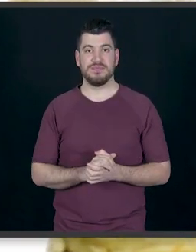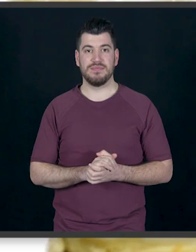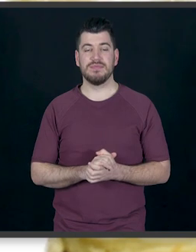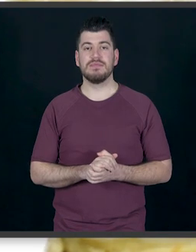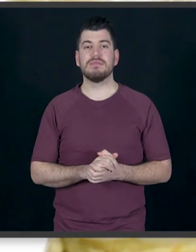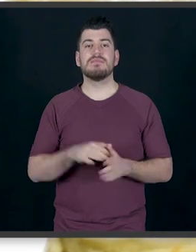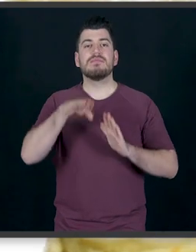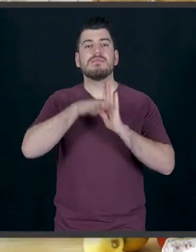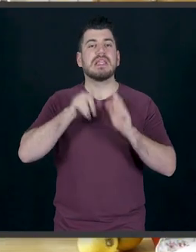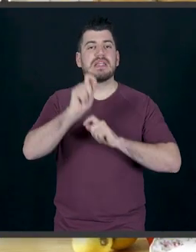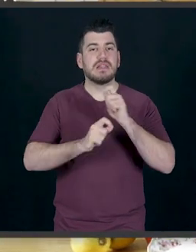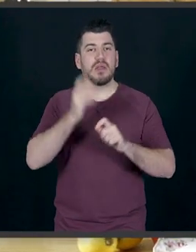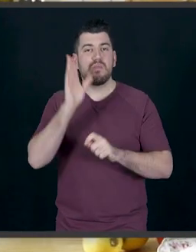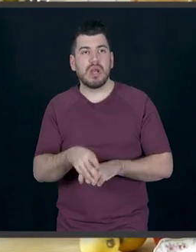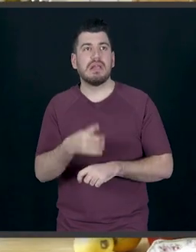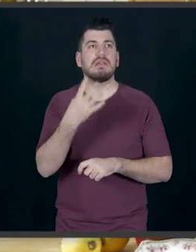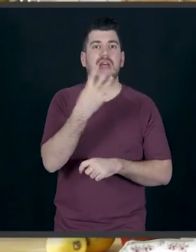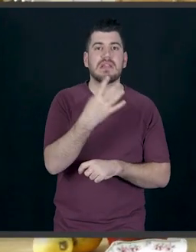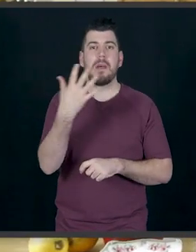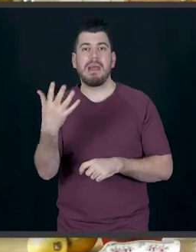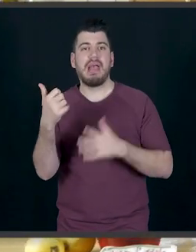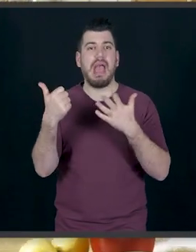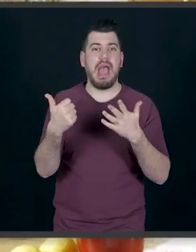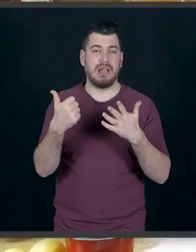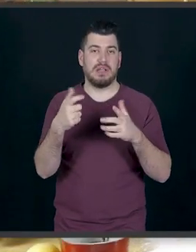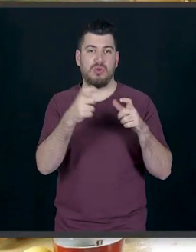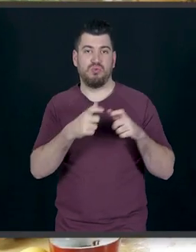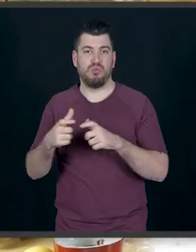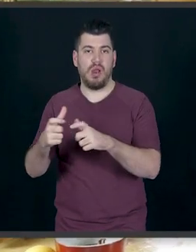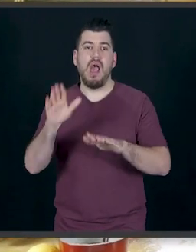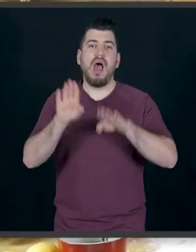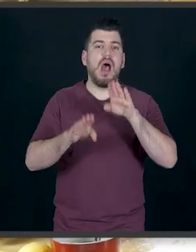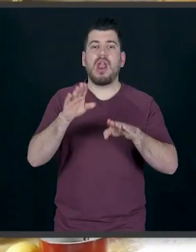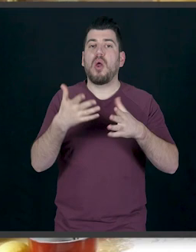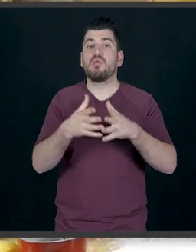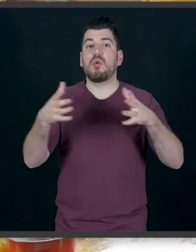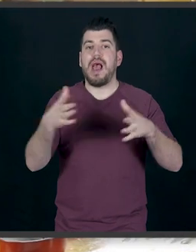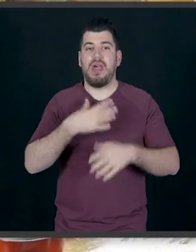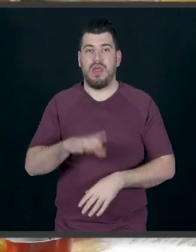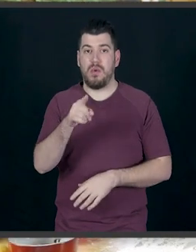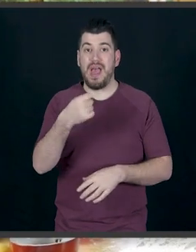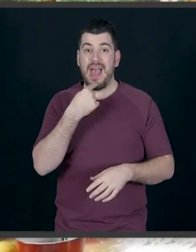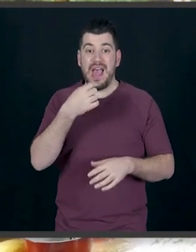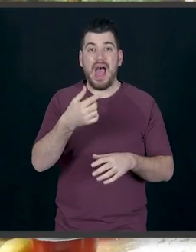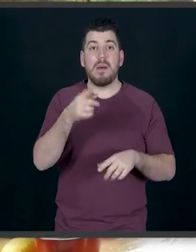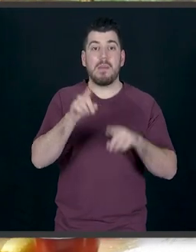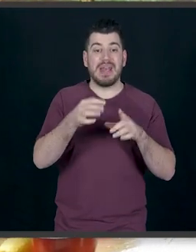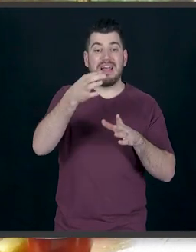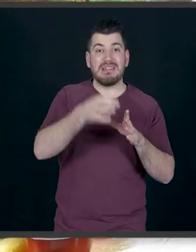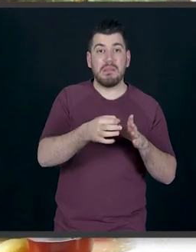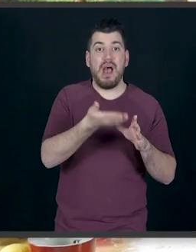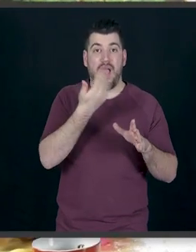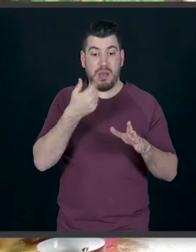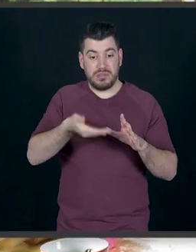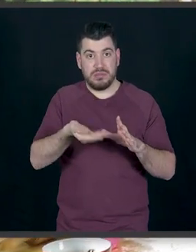Η συνταγή μας βγάζει 5 με 6 ντόνατς αναλόγως πόσο μεγάλα τα κάνουμε. Βέβαια, άμα δεν τα κάνουμε με τρύπα στη μέση, θα